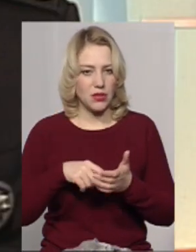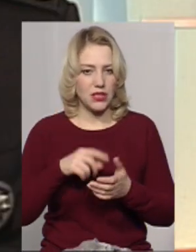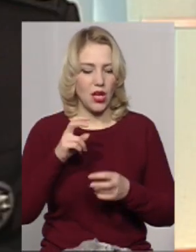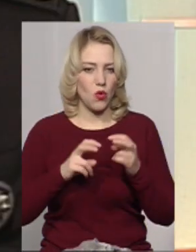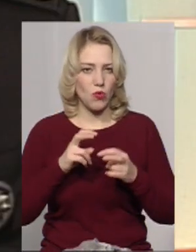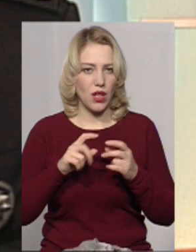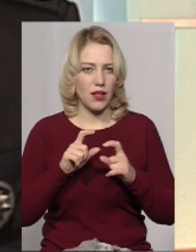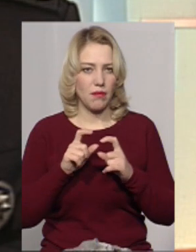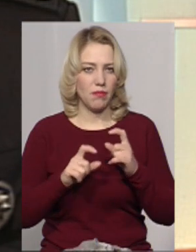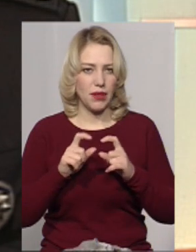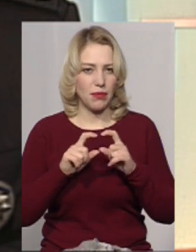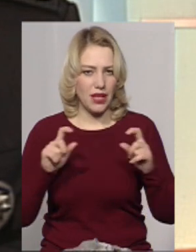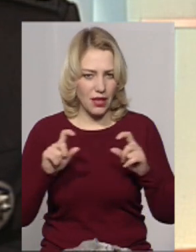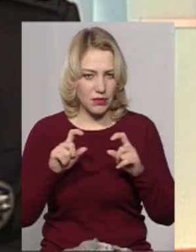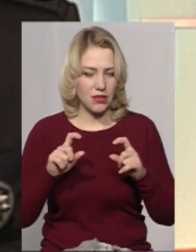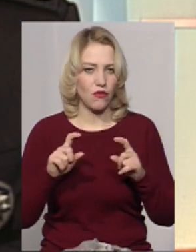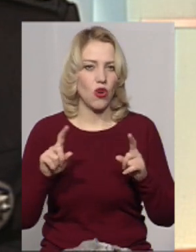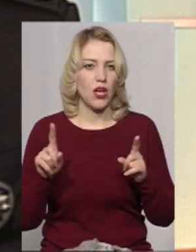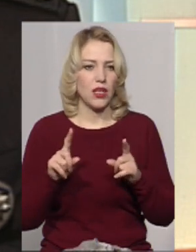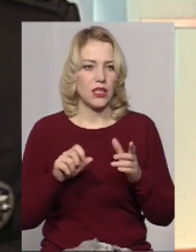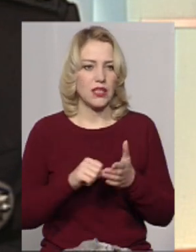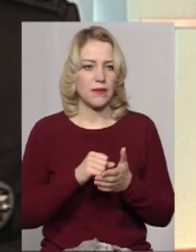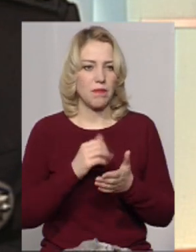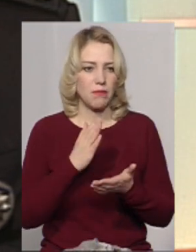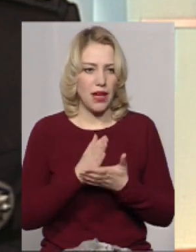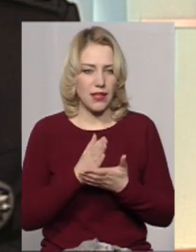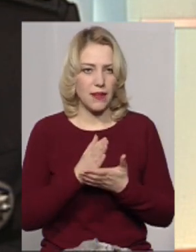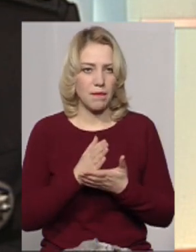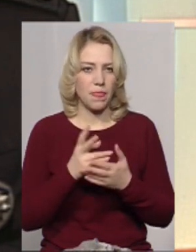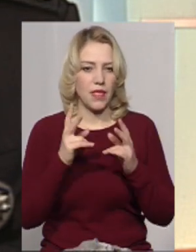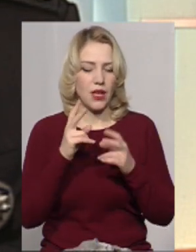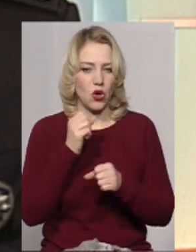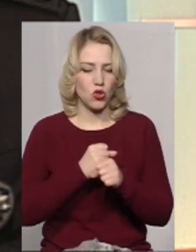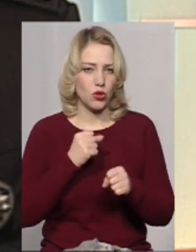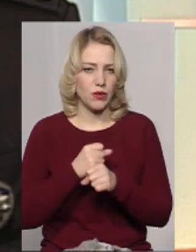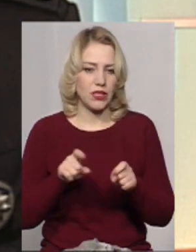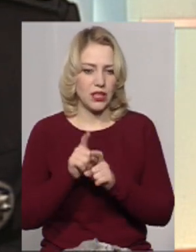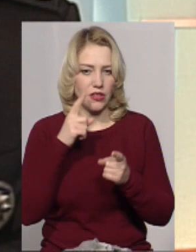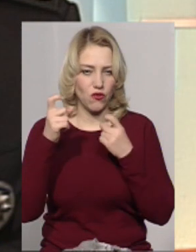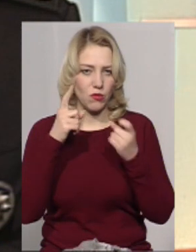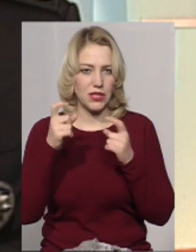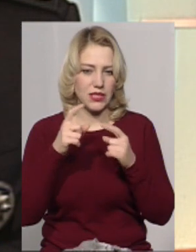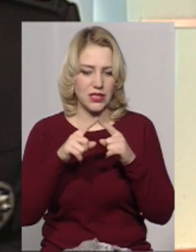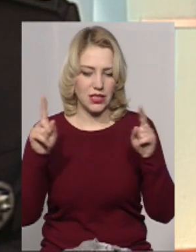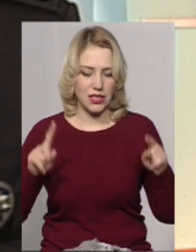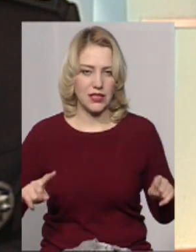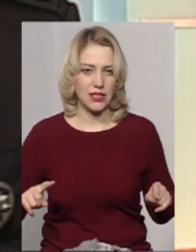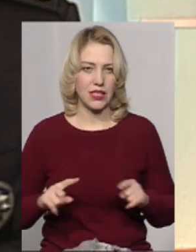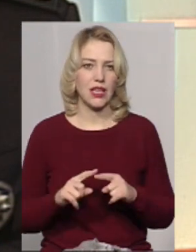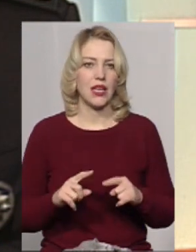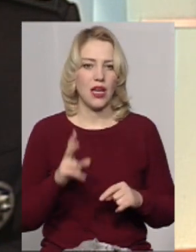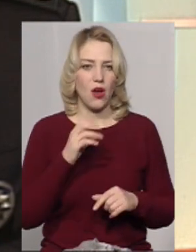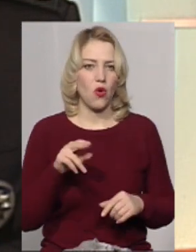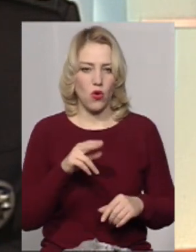цього положення, яке затверджене рішенням сесії, має розробити такі інформаційні листки з відповідними